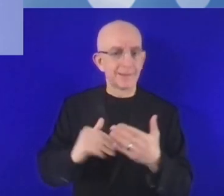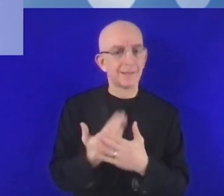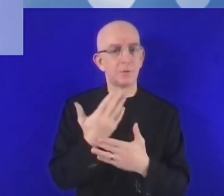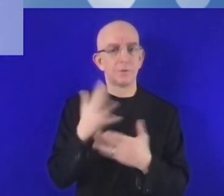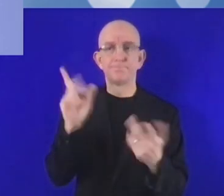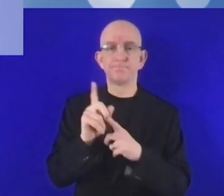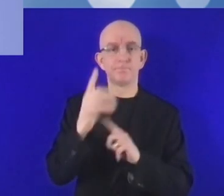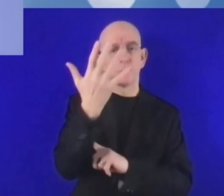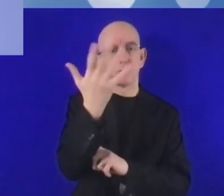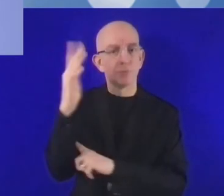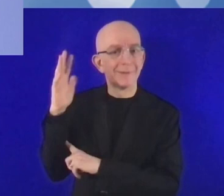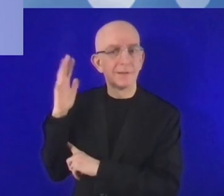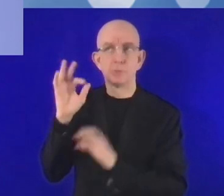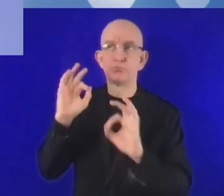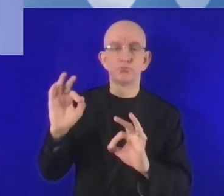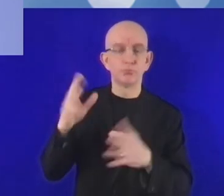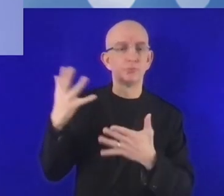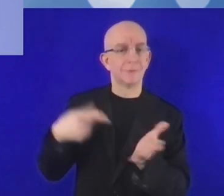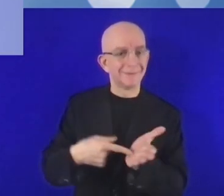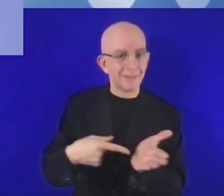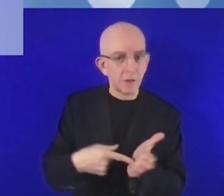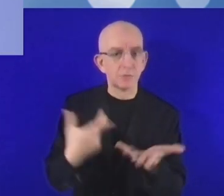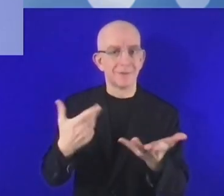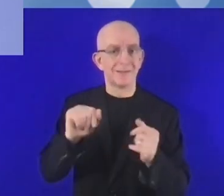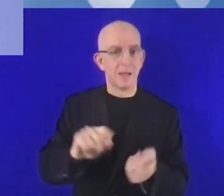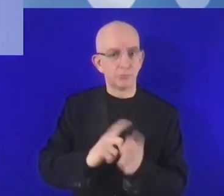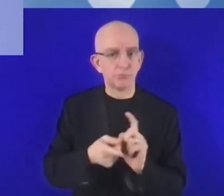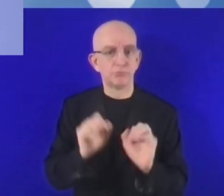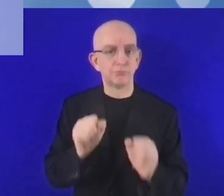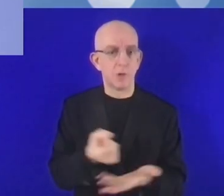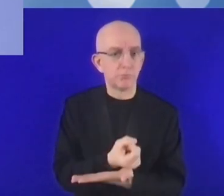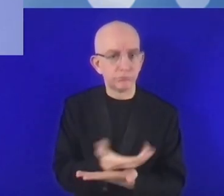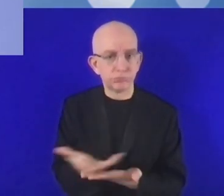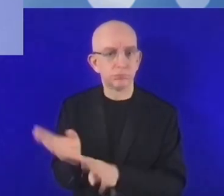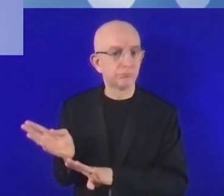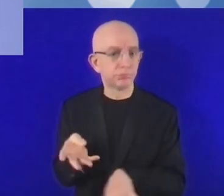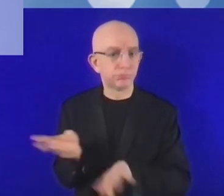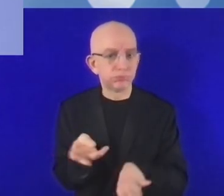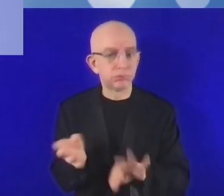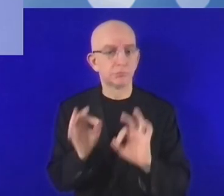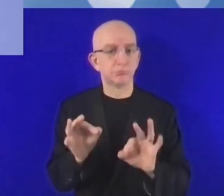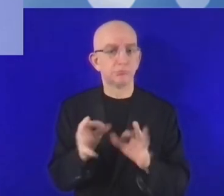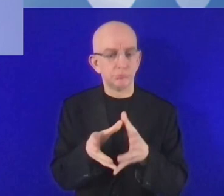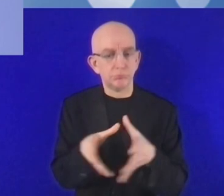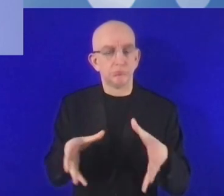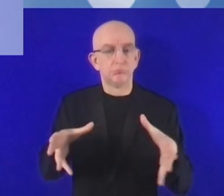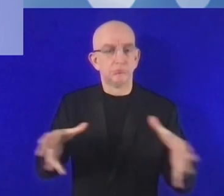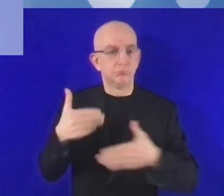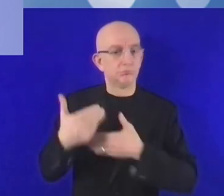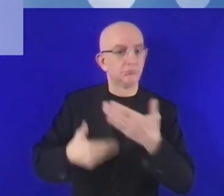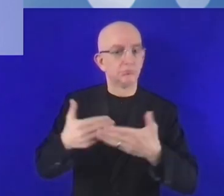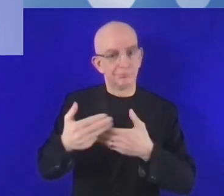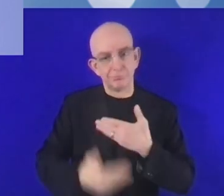وسيشكل محركاً ومحفزاً قوياً في سنة القادمة. نحتاج إليه من أجل